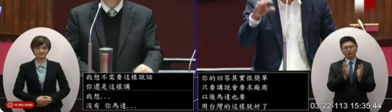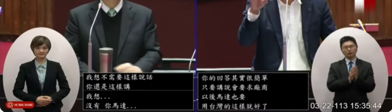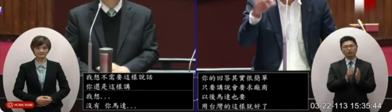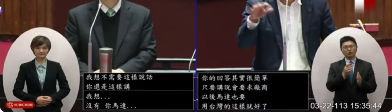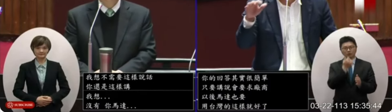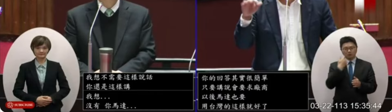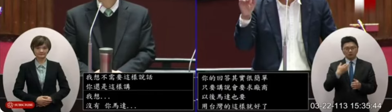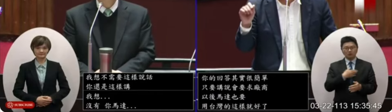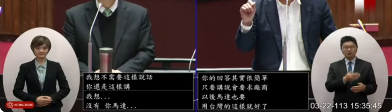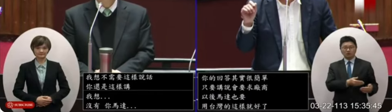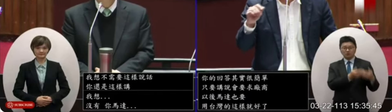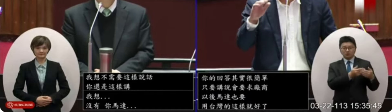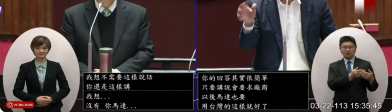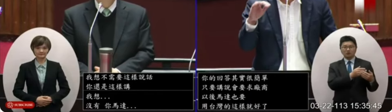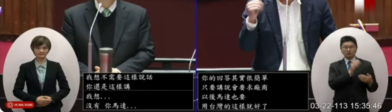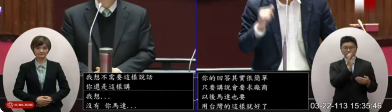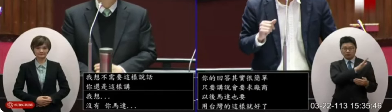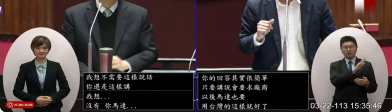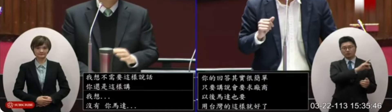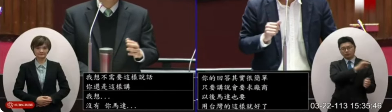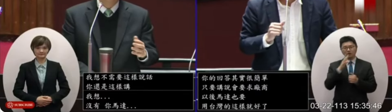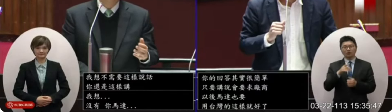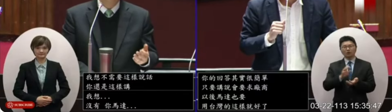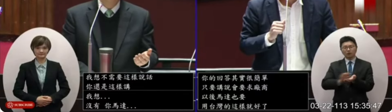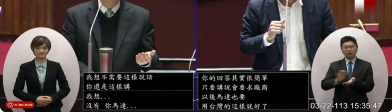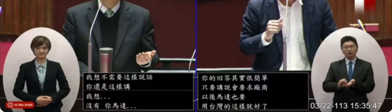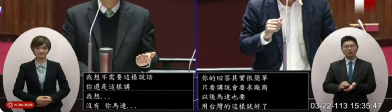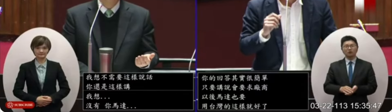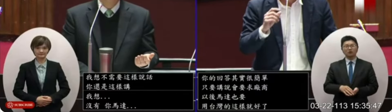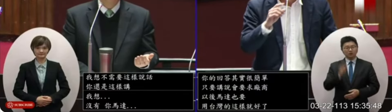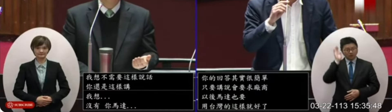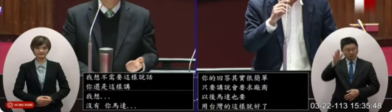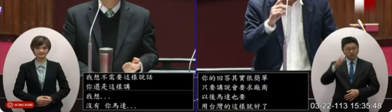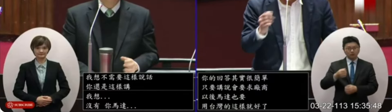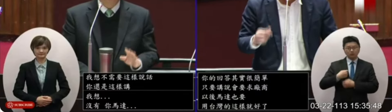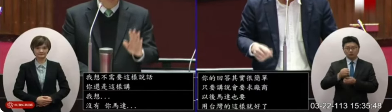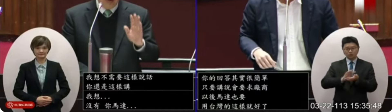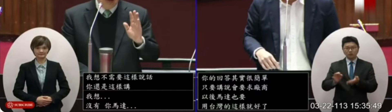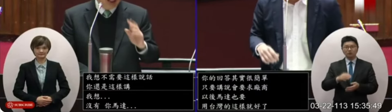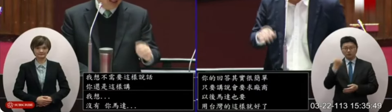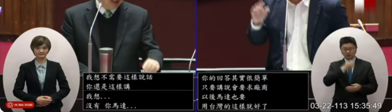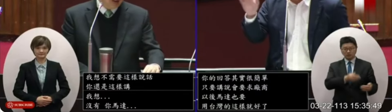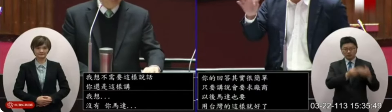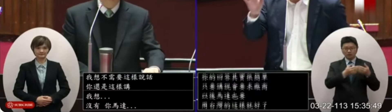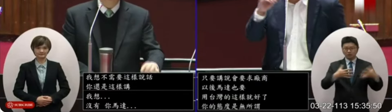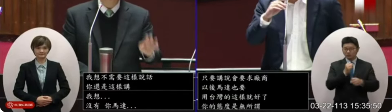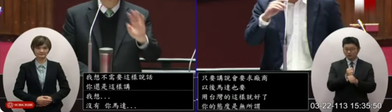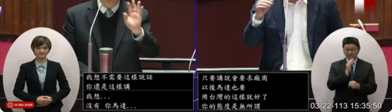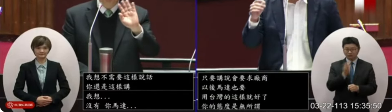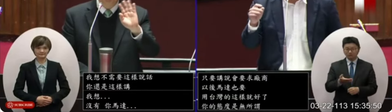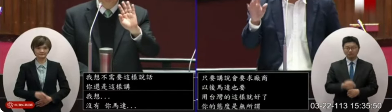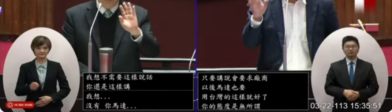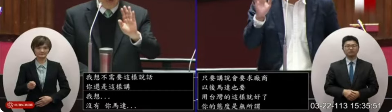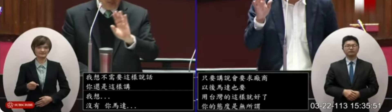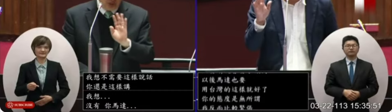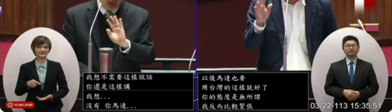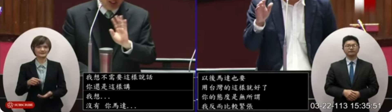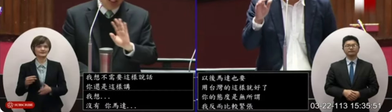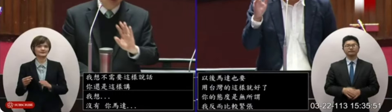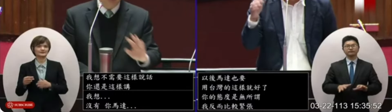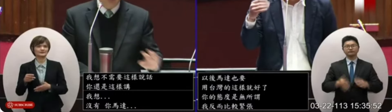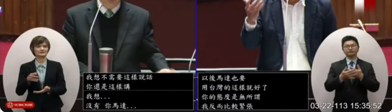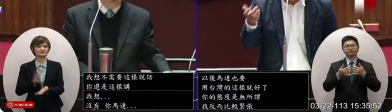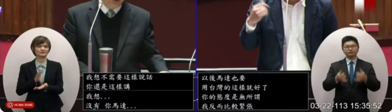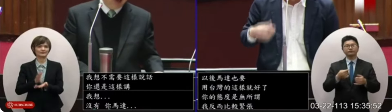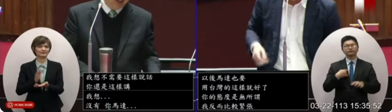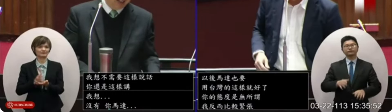陸的東西因為都是測試階段那未來就是兩岸一起發展軍事產業了啦好不好那但是這個只是網路